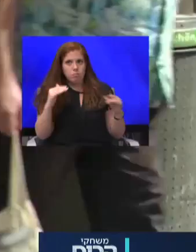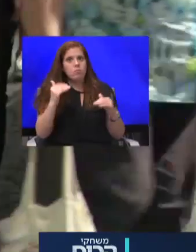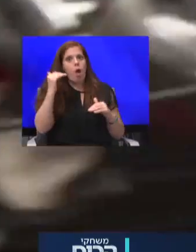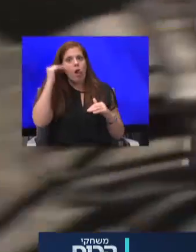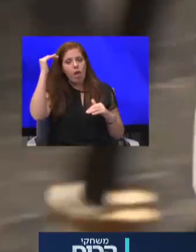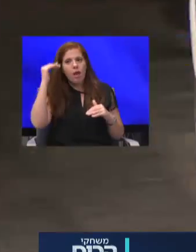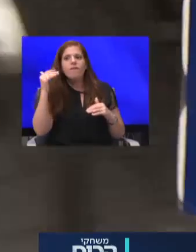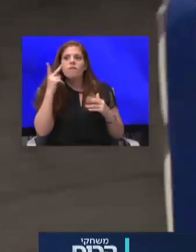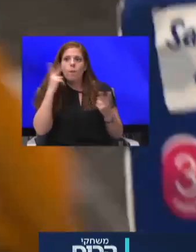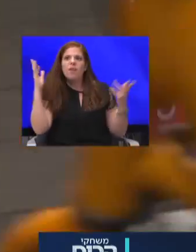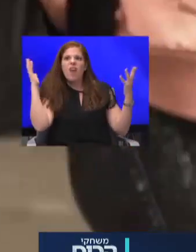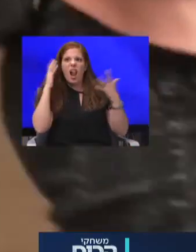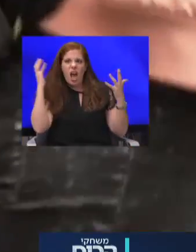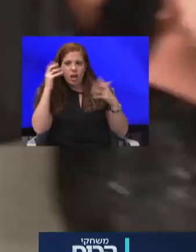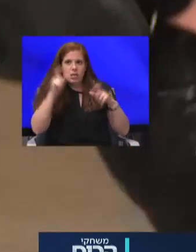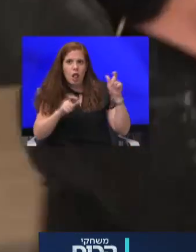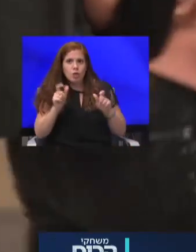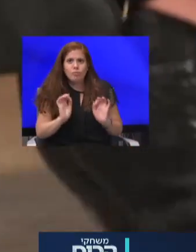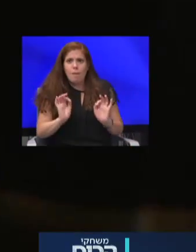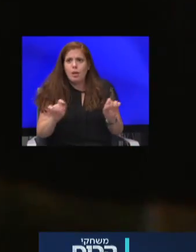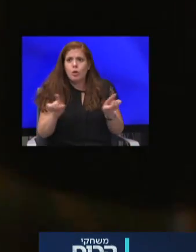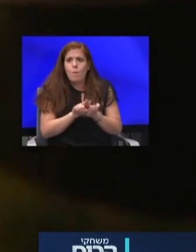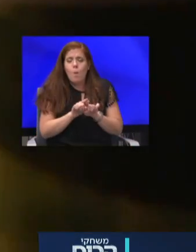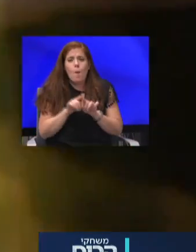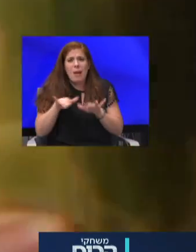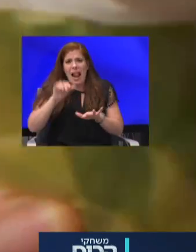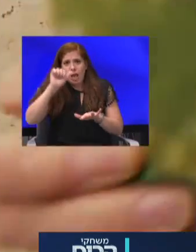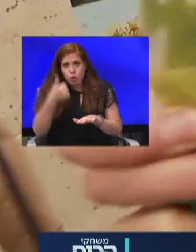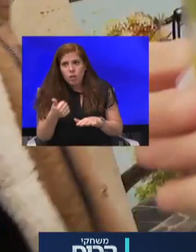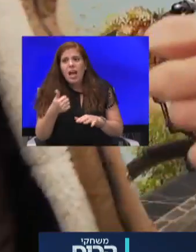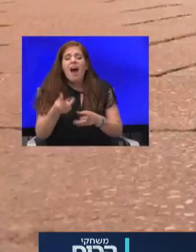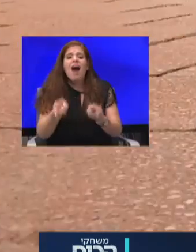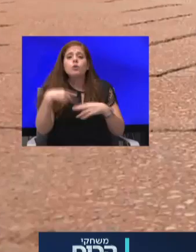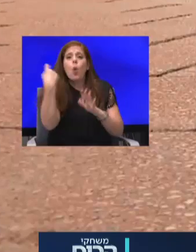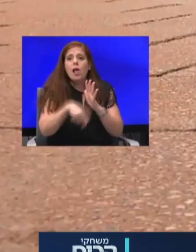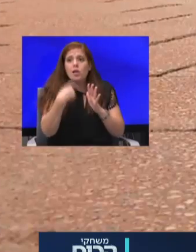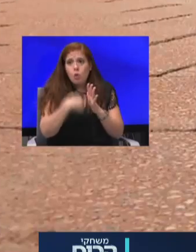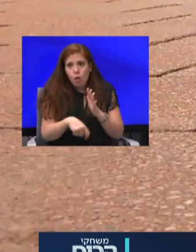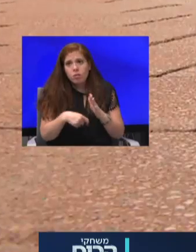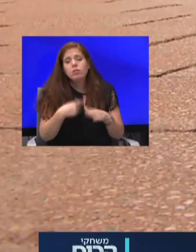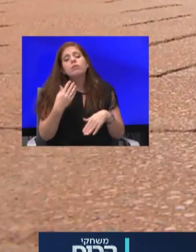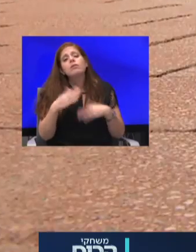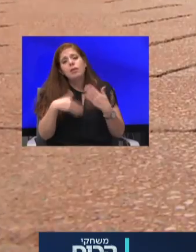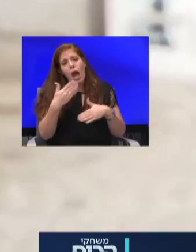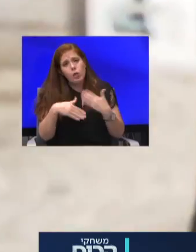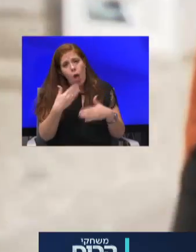התושבים, שהם ממש כמו בגל הראשון, חזרו לאגור. מחשתם נכון, נער טואלט.